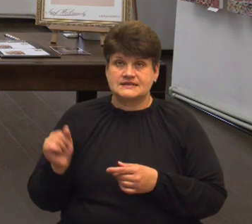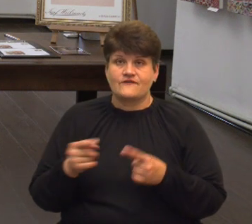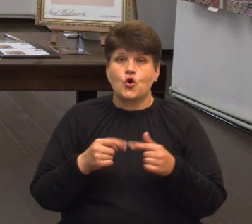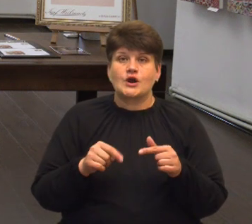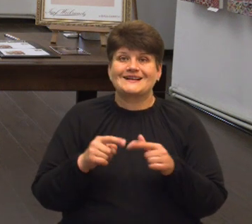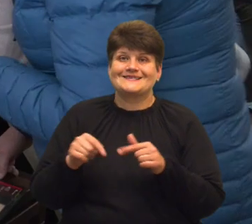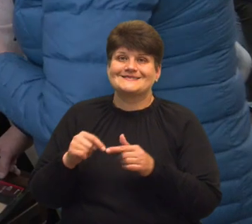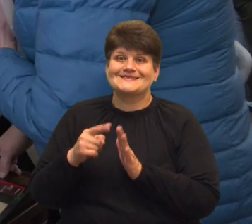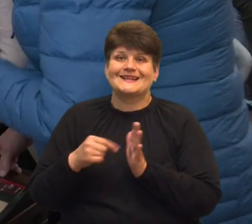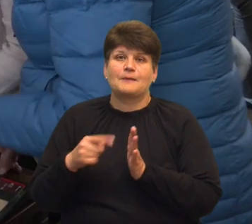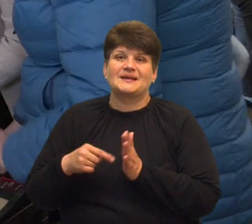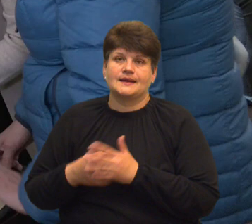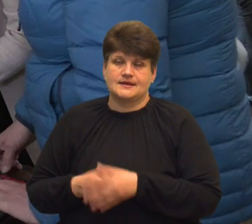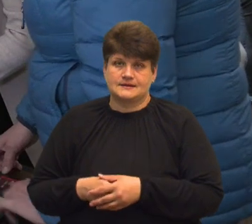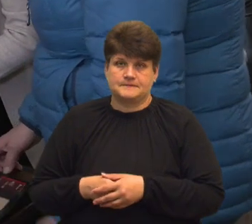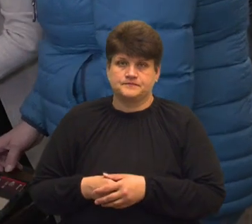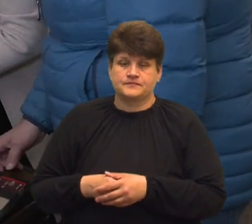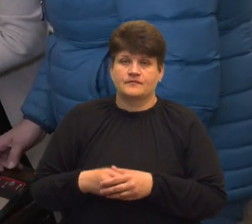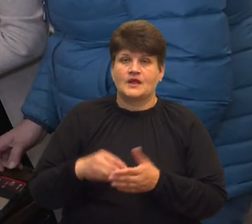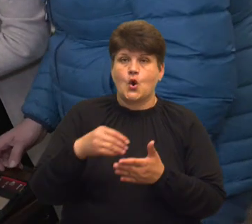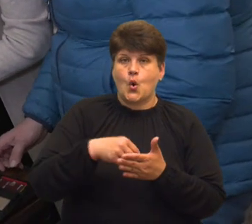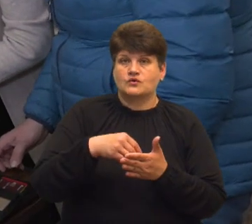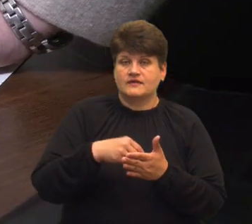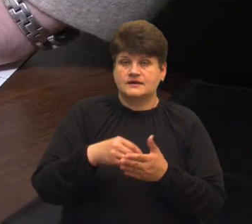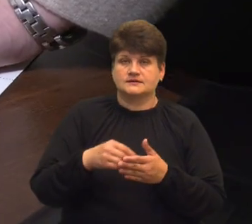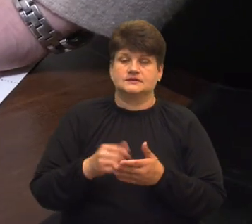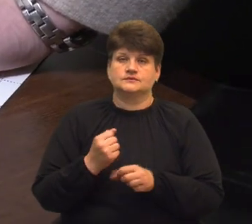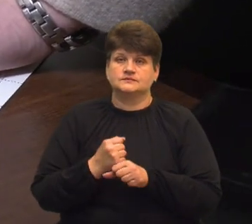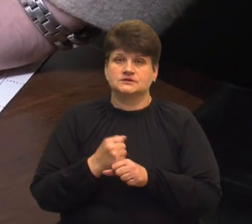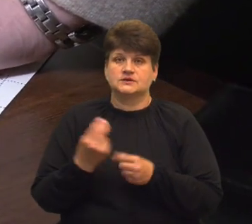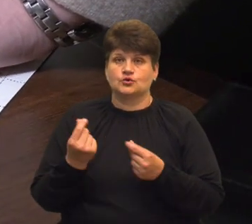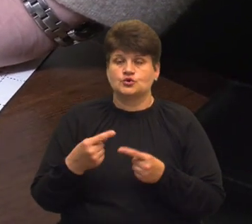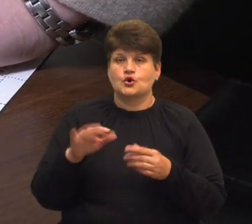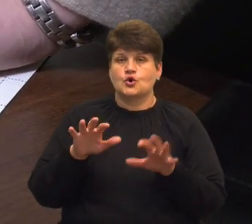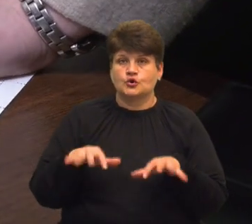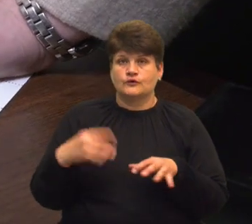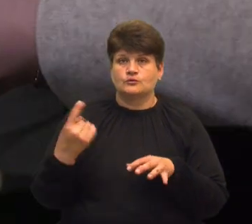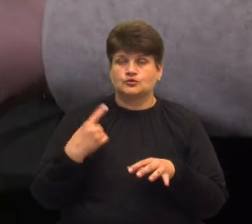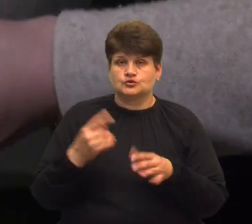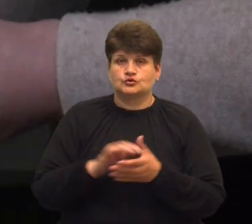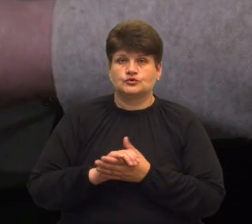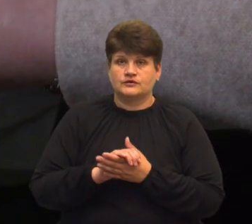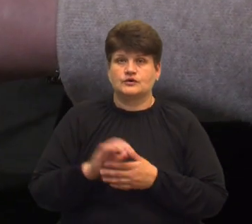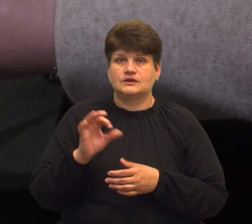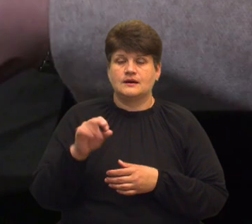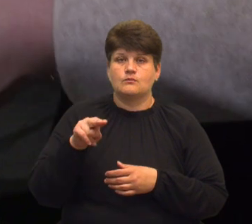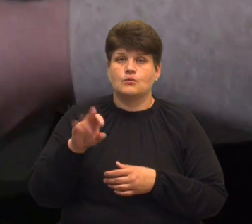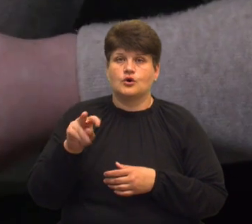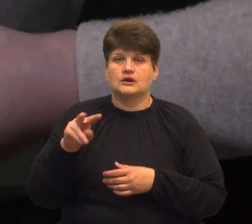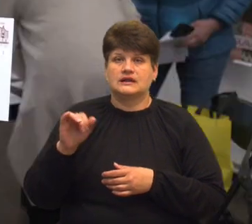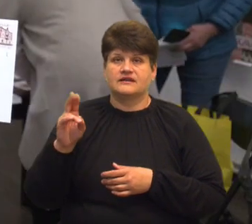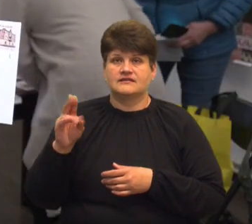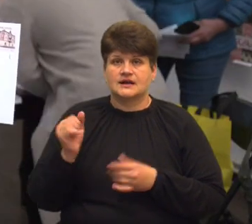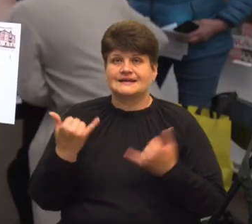питаннях. Конверти та марки видали за гроші голови обласного товариства філателістів Олега Поливка, який зараз захищає